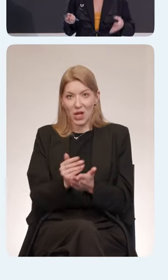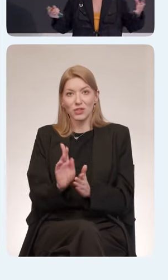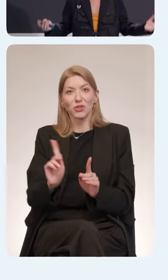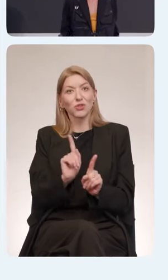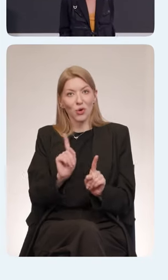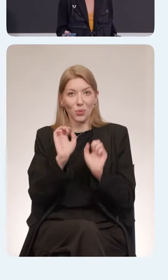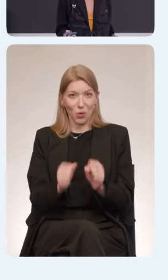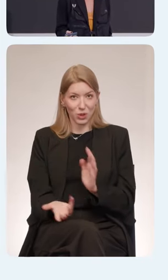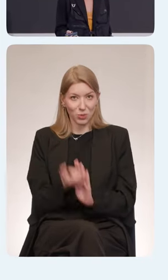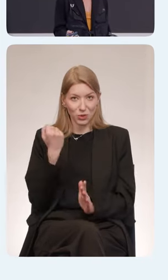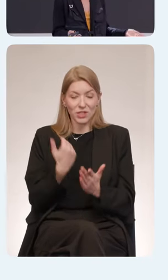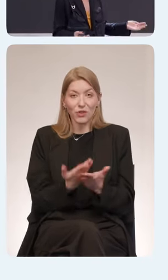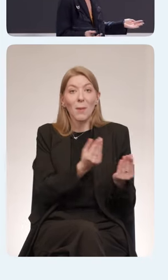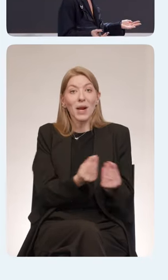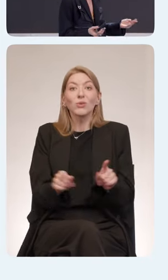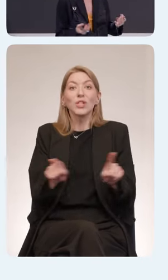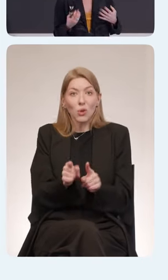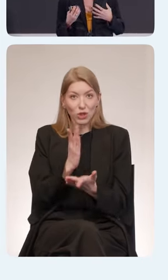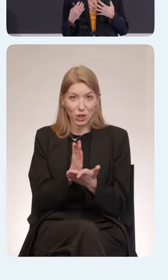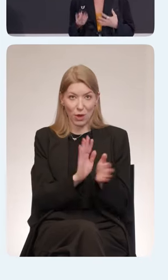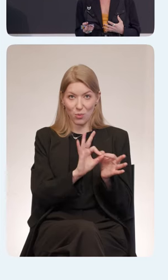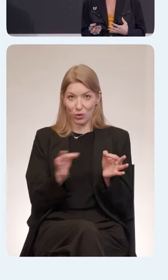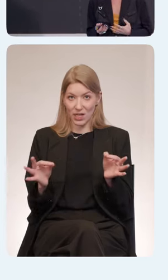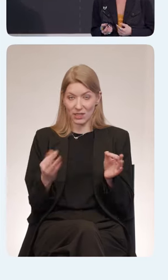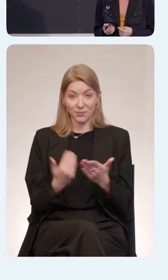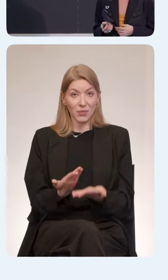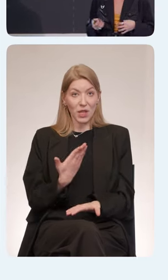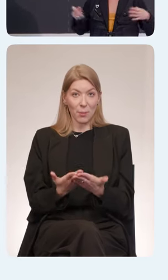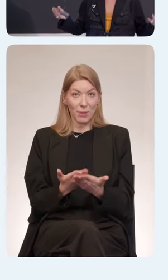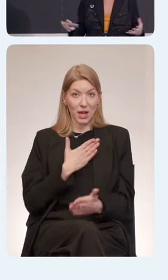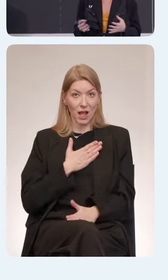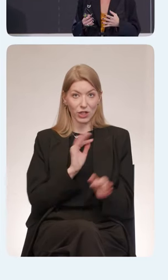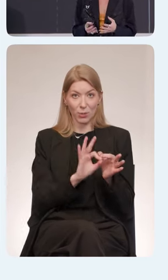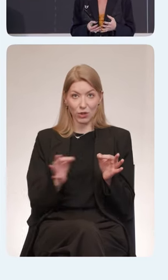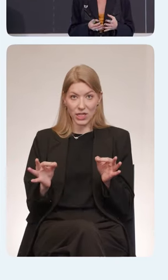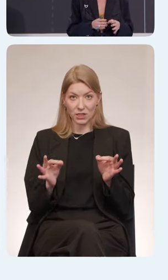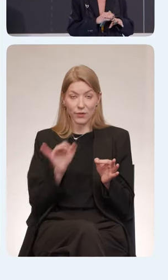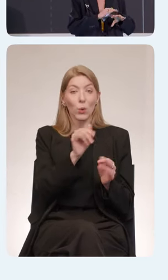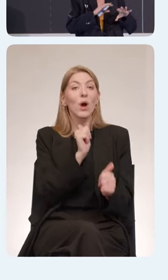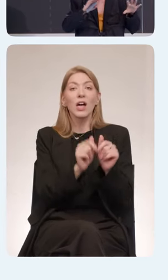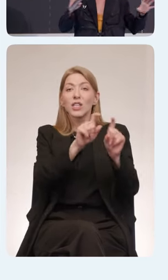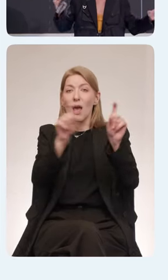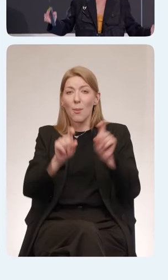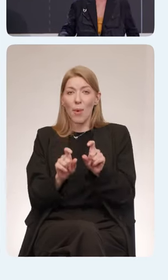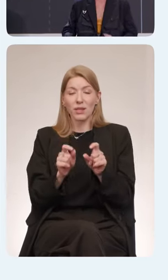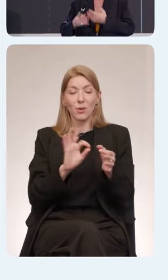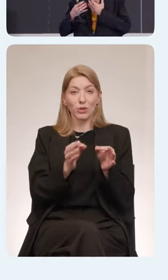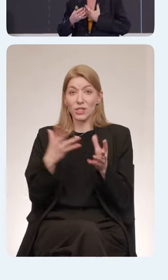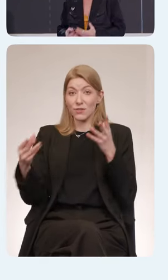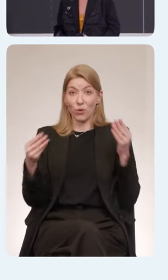У продукта тоже есть процесс. Я расскажу на примере наших процессов, потому что у каждой компании процессы абсолютно